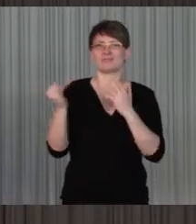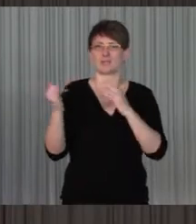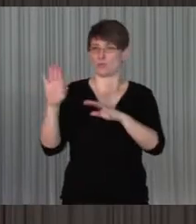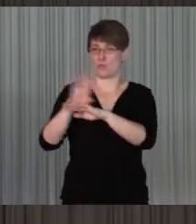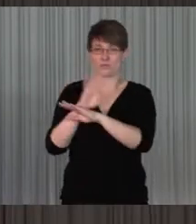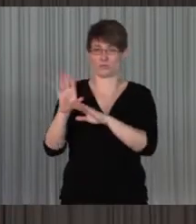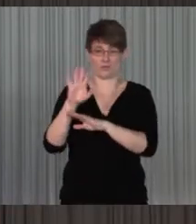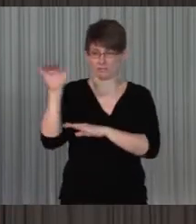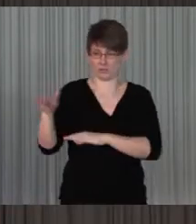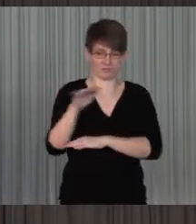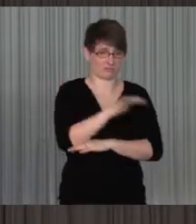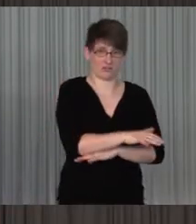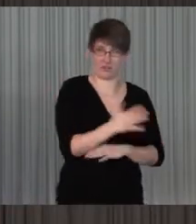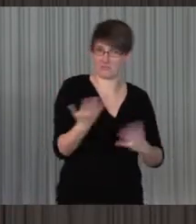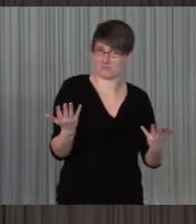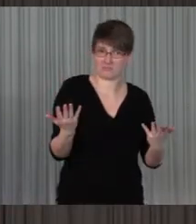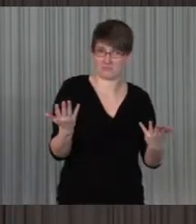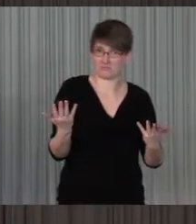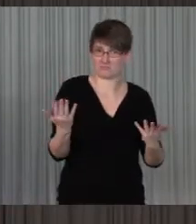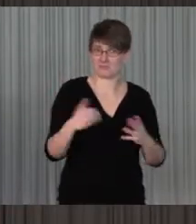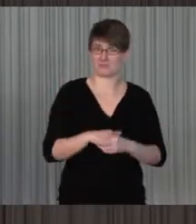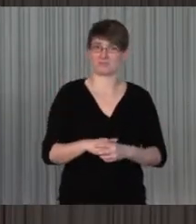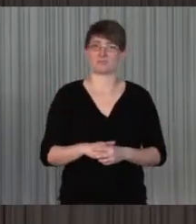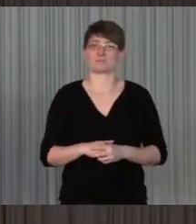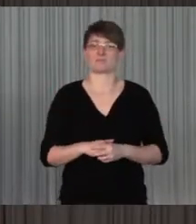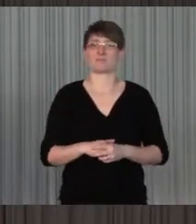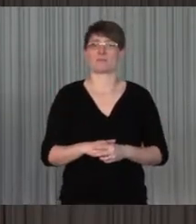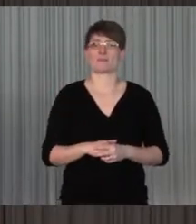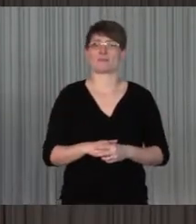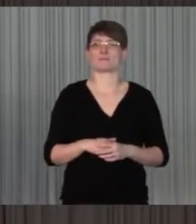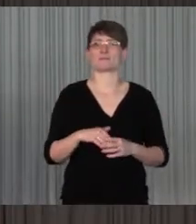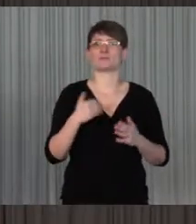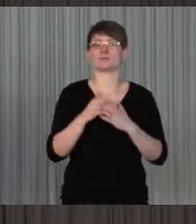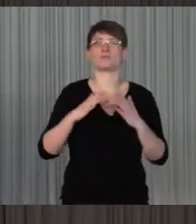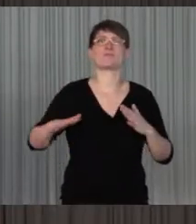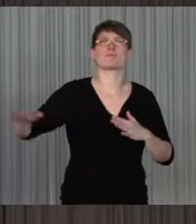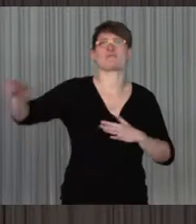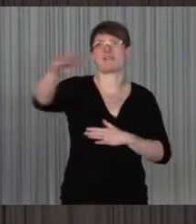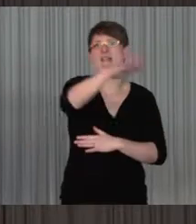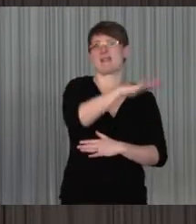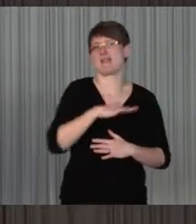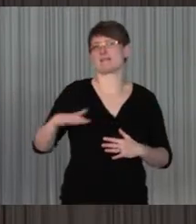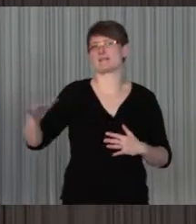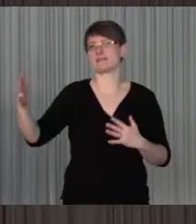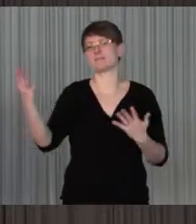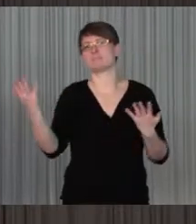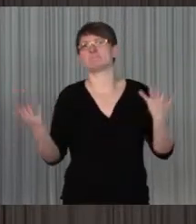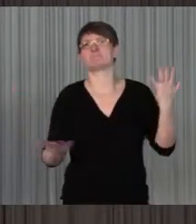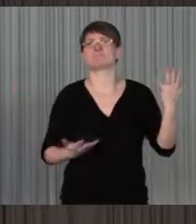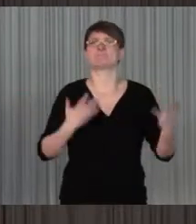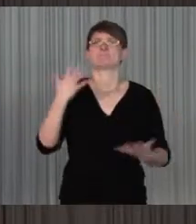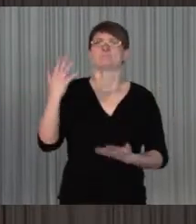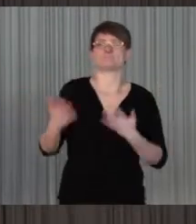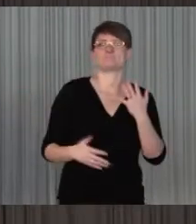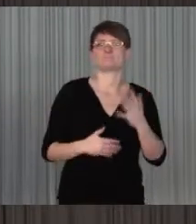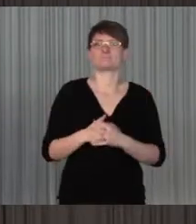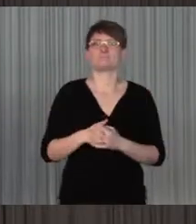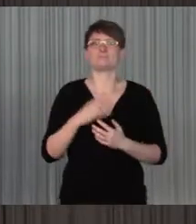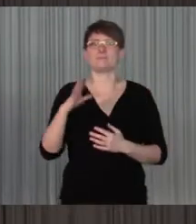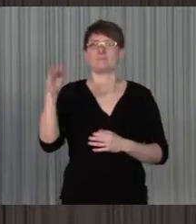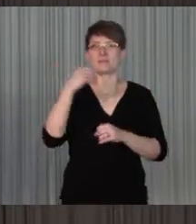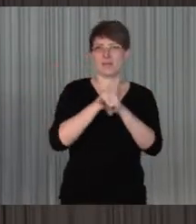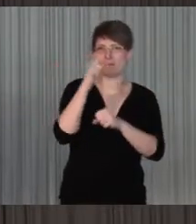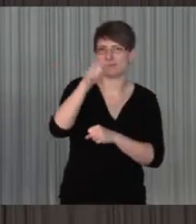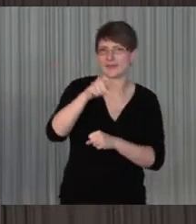Computer auch vorhanden und sozusagen das Umfeld ist auch nicht, also sozusagen die